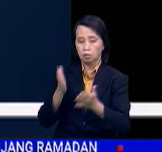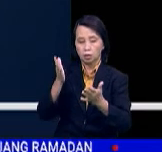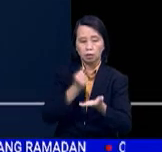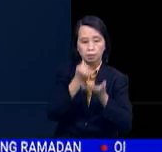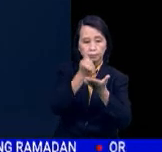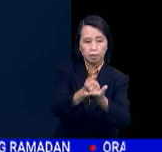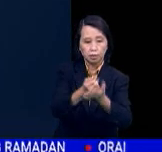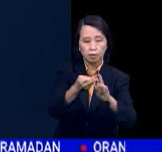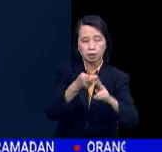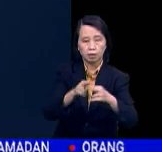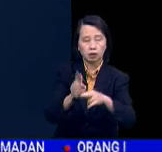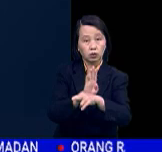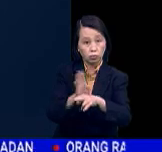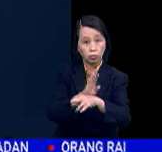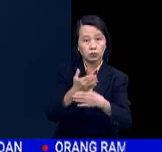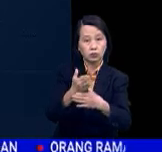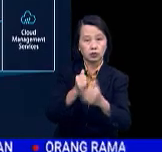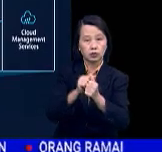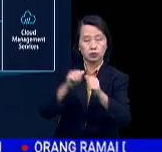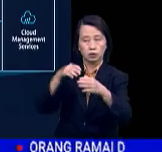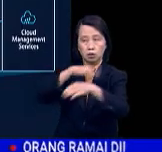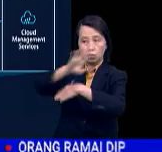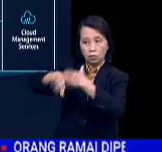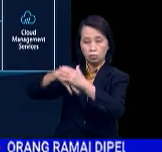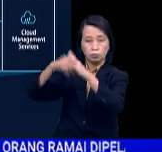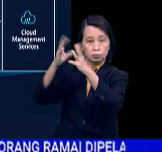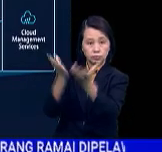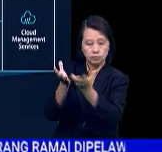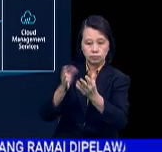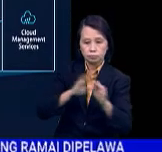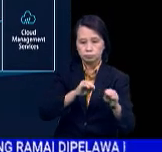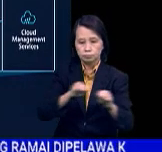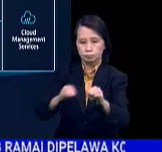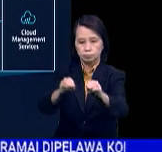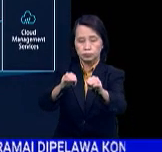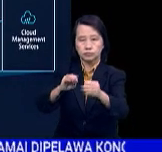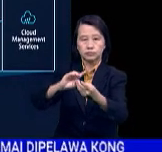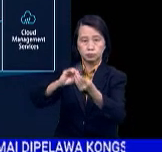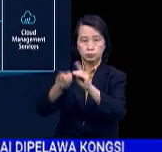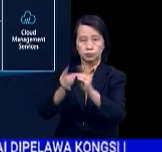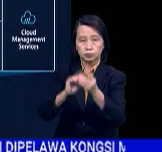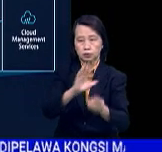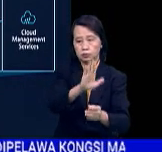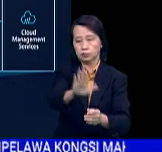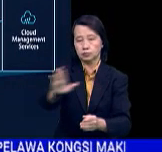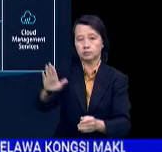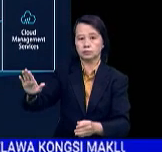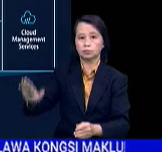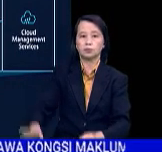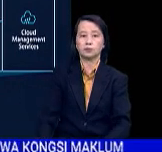rakan kongsi dalam pelbagai industri di seluruh dunia menggerakkan transformasi digital mereka. Tidakar